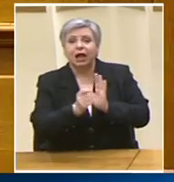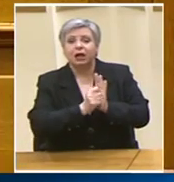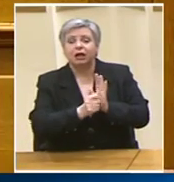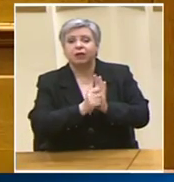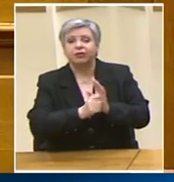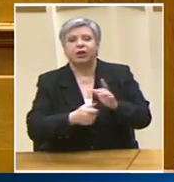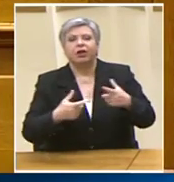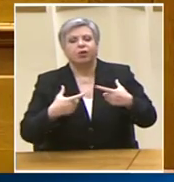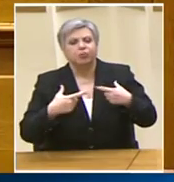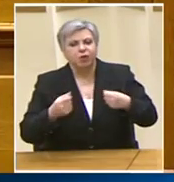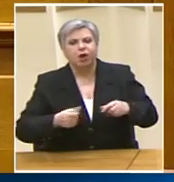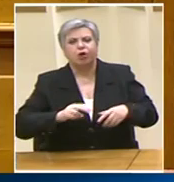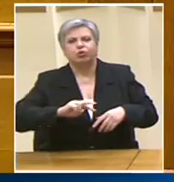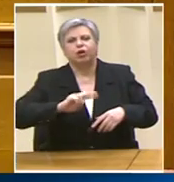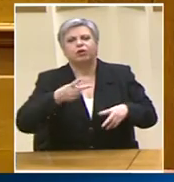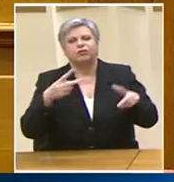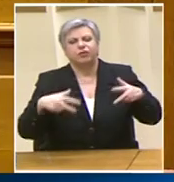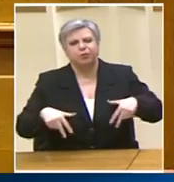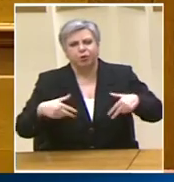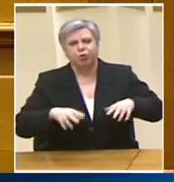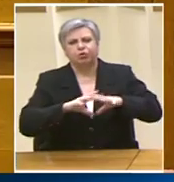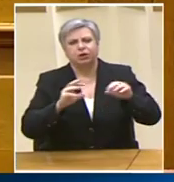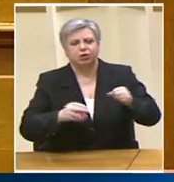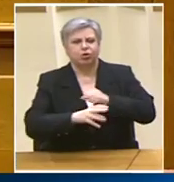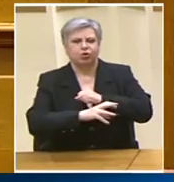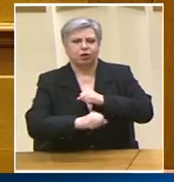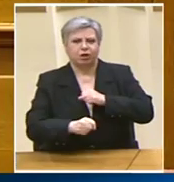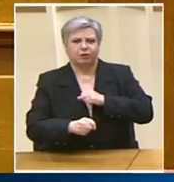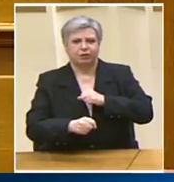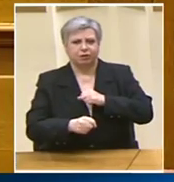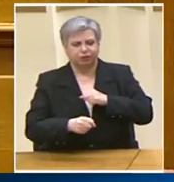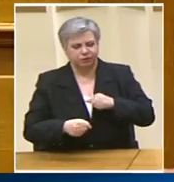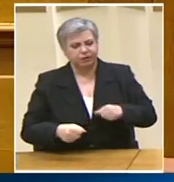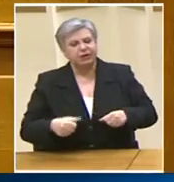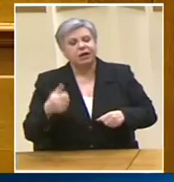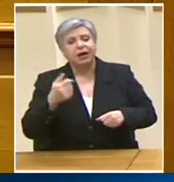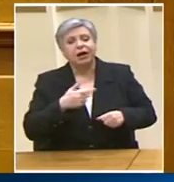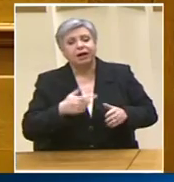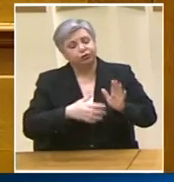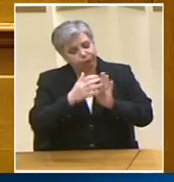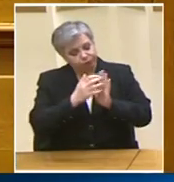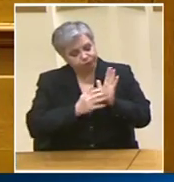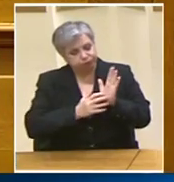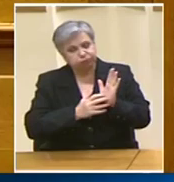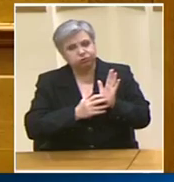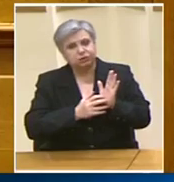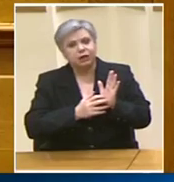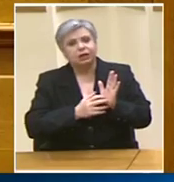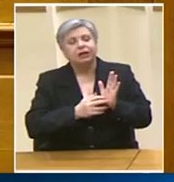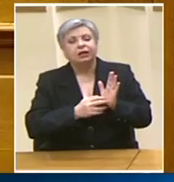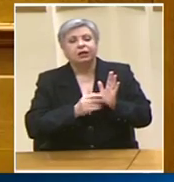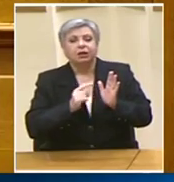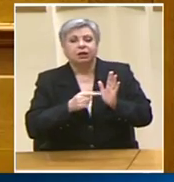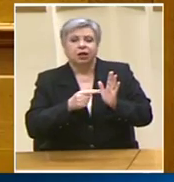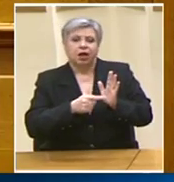υφυπουργών, γενικών και ειδικών γραμματέων Οι συγκεκριμένες διατάξεις όμως θυμηθείτε το θα είναι το πολιτικό